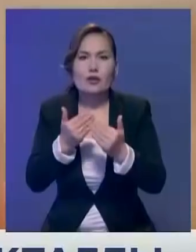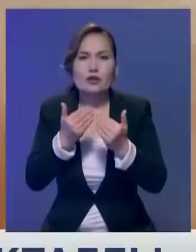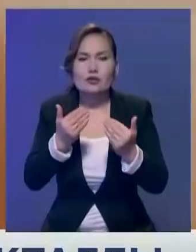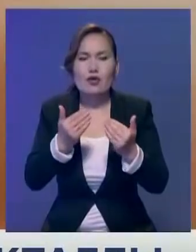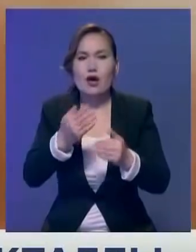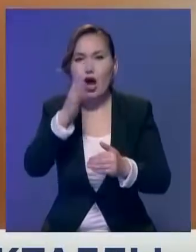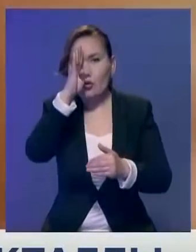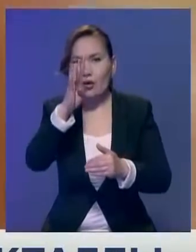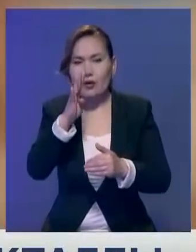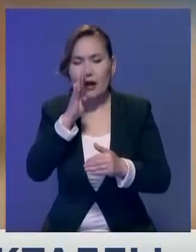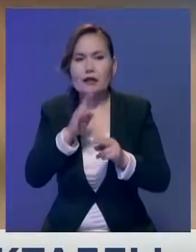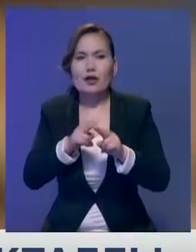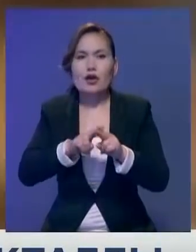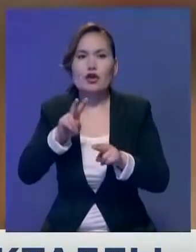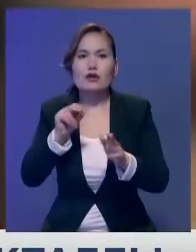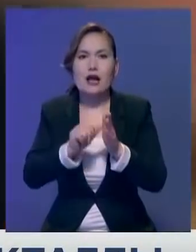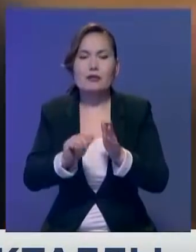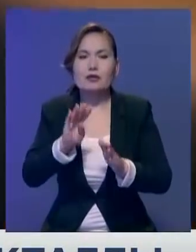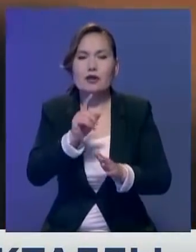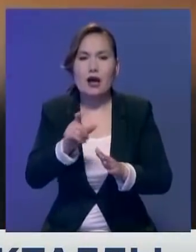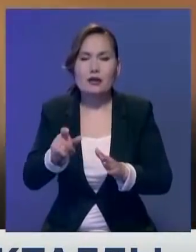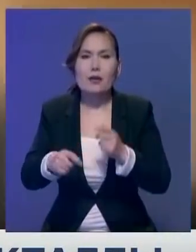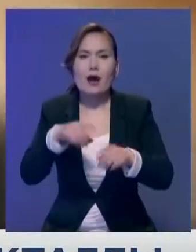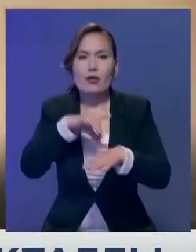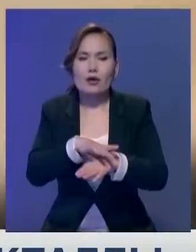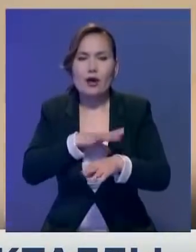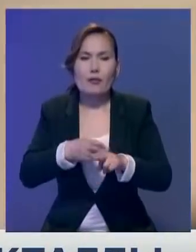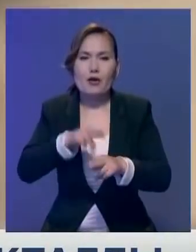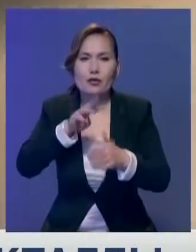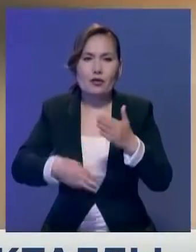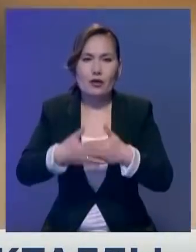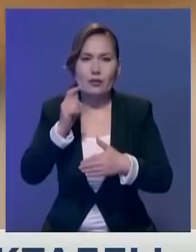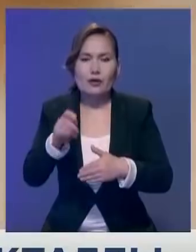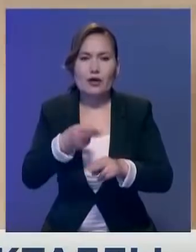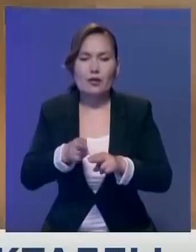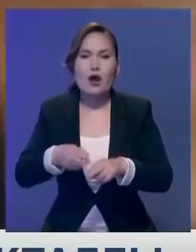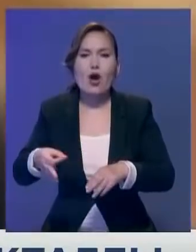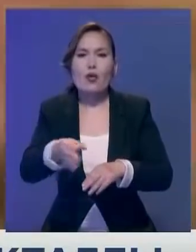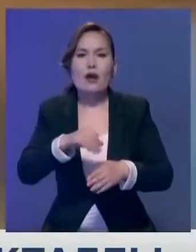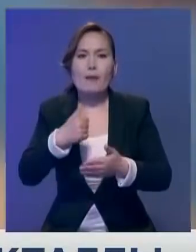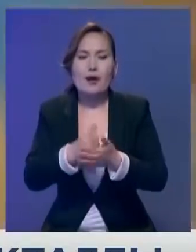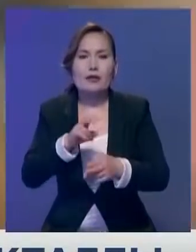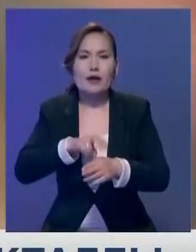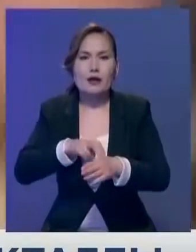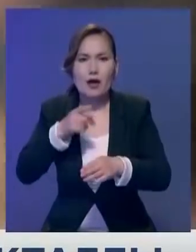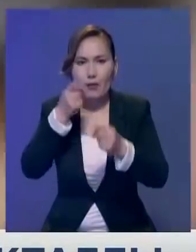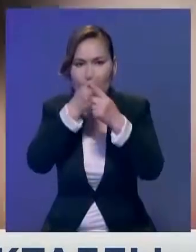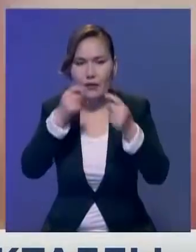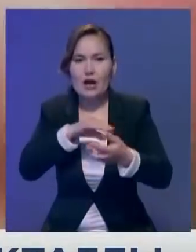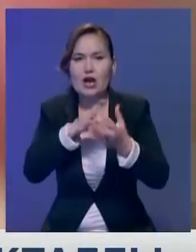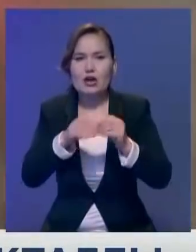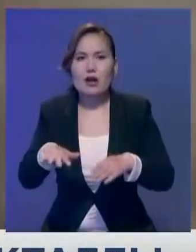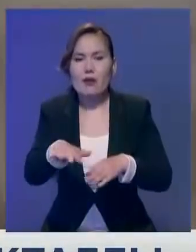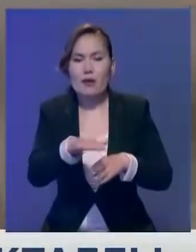264 әкімшелік ұсқозғалып 36 миллион тенгеден астам айты құл сауынған. Облыстың бастайынтар дәрігердің айтыуынша жалпыға